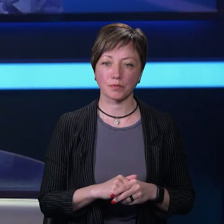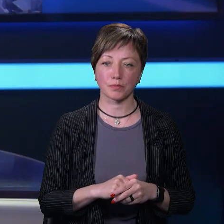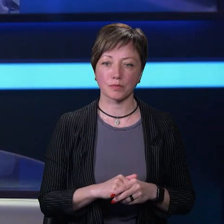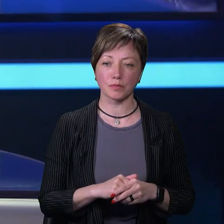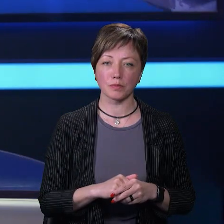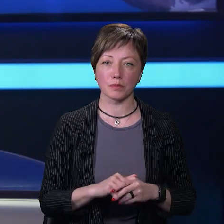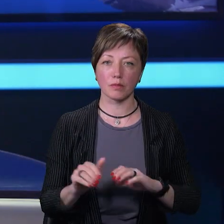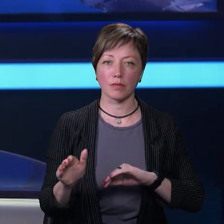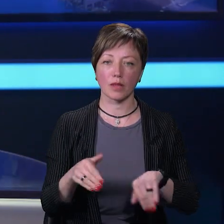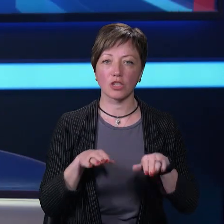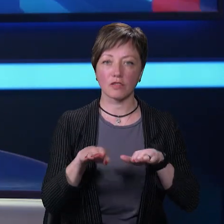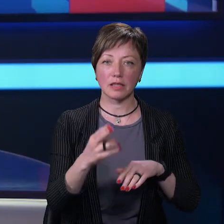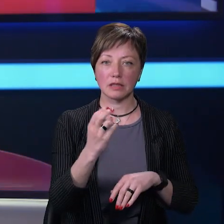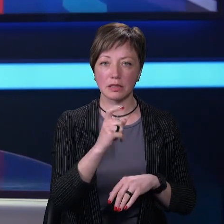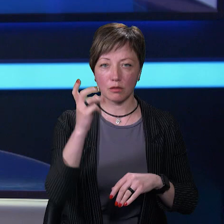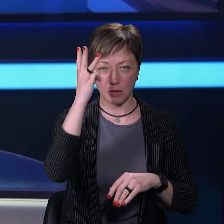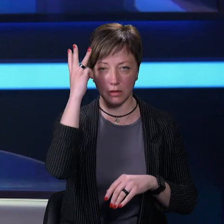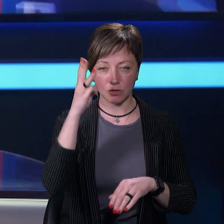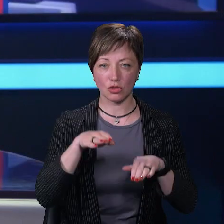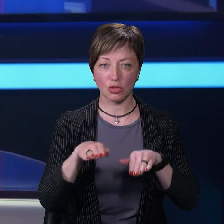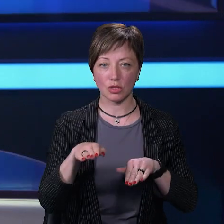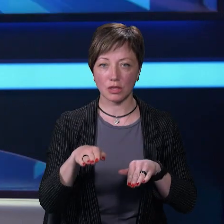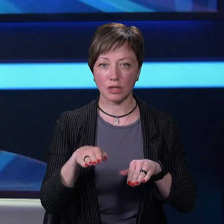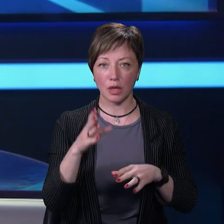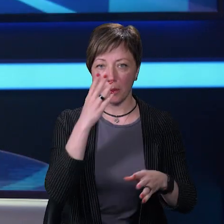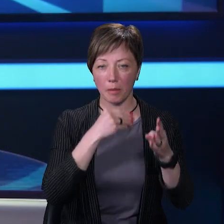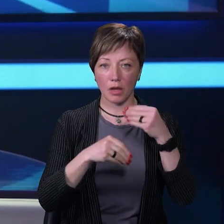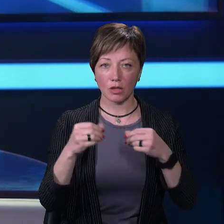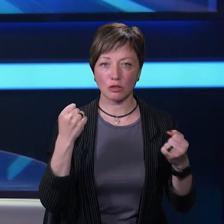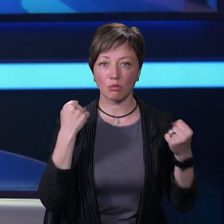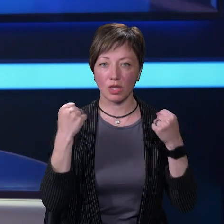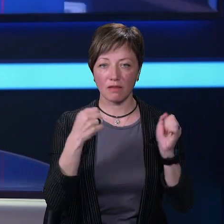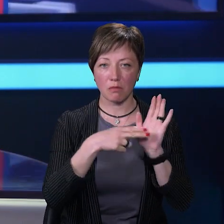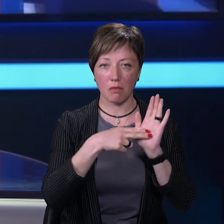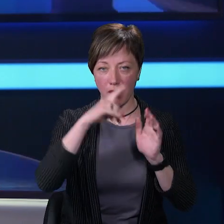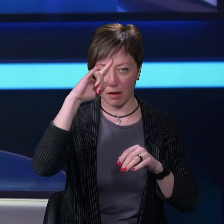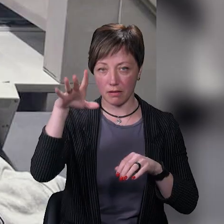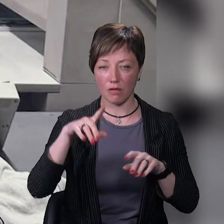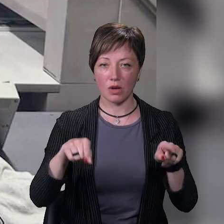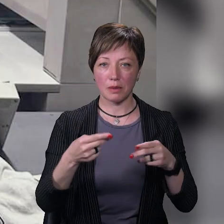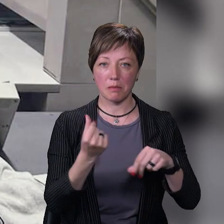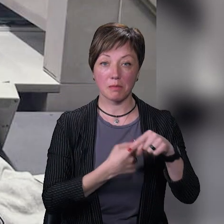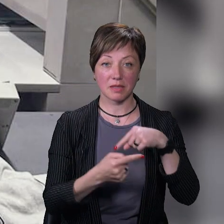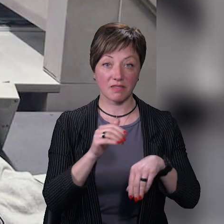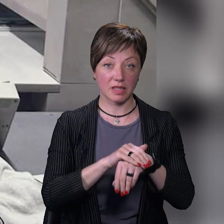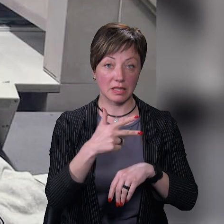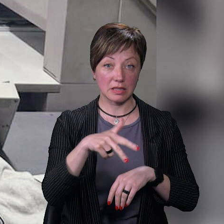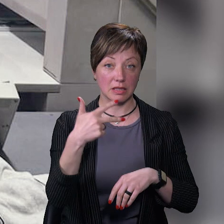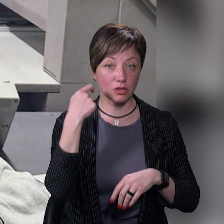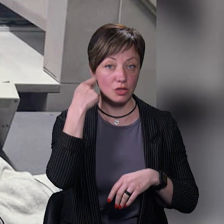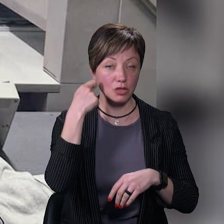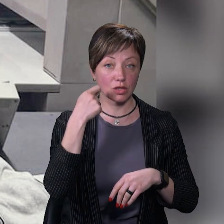У швейному цеху в Хмельницькому шили підробки спортивних брендів. Організатором бізнесу виявився 33